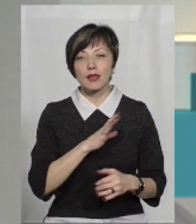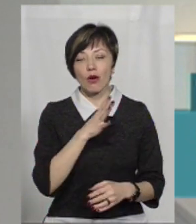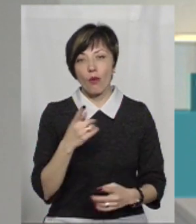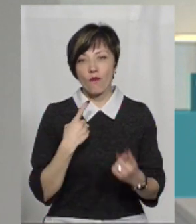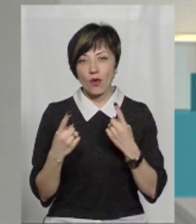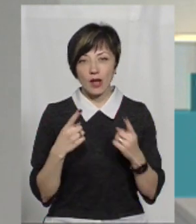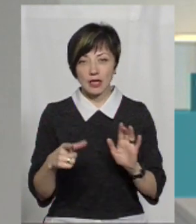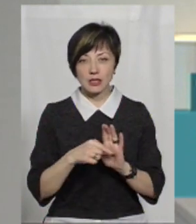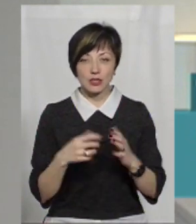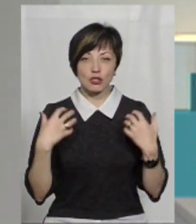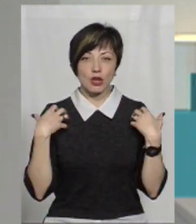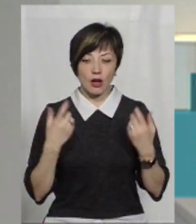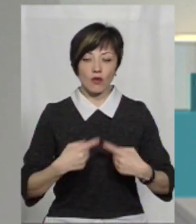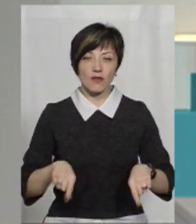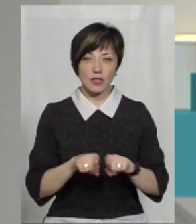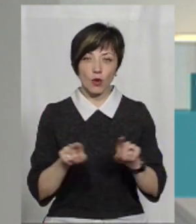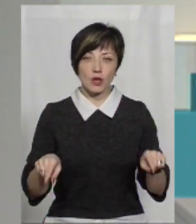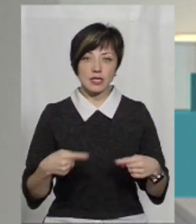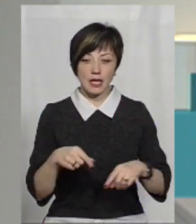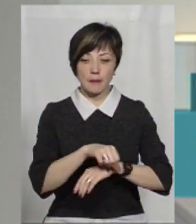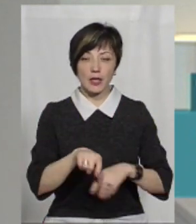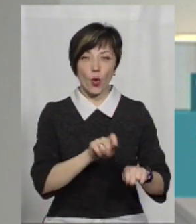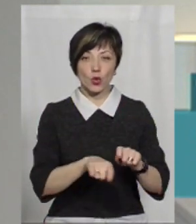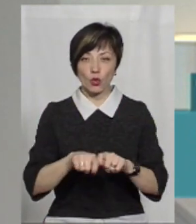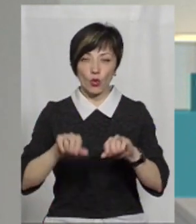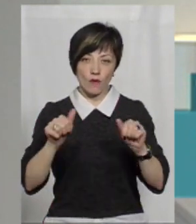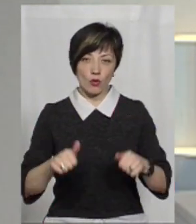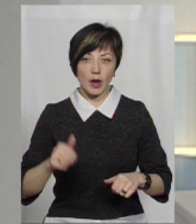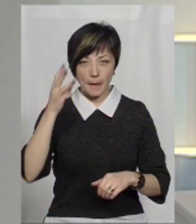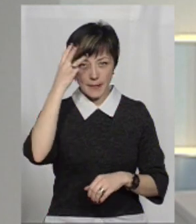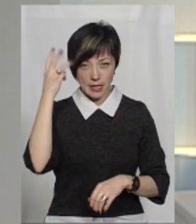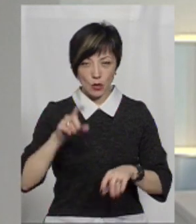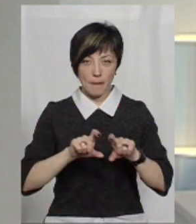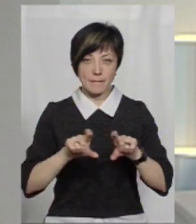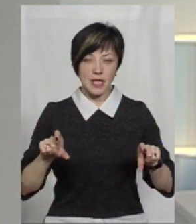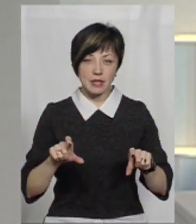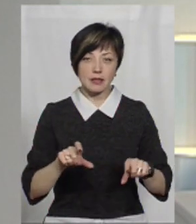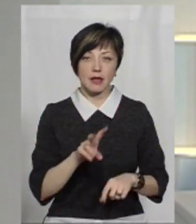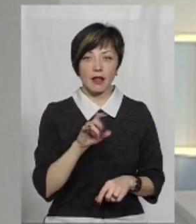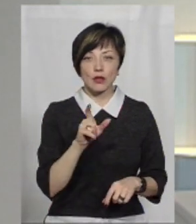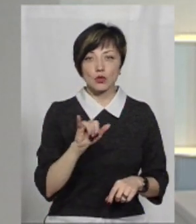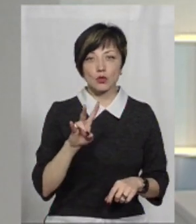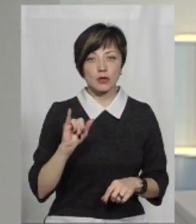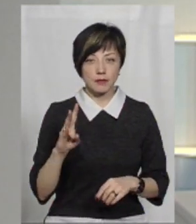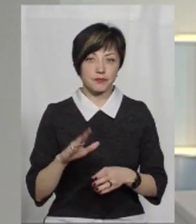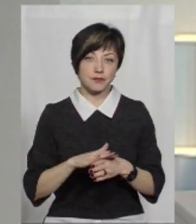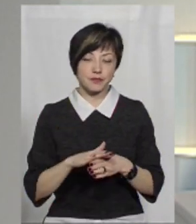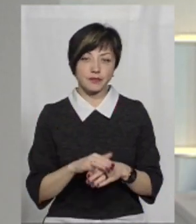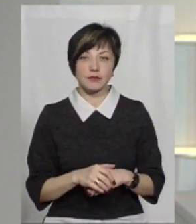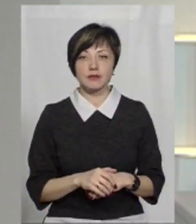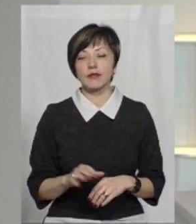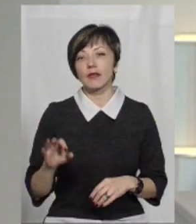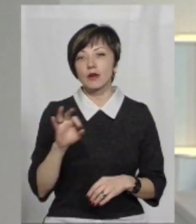говорили із начальником відділу організації митного контролю та оформлення Хмельницької митниці Олегом Лазоніним про